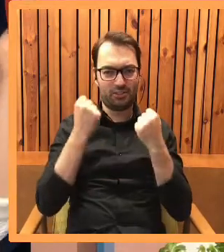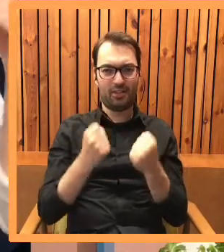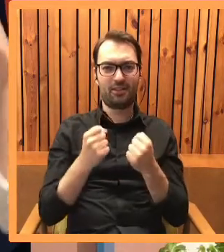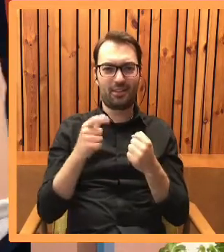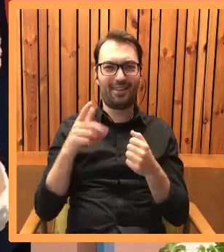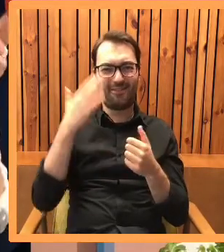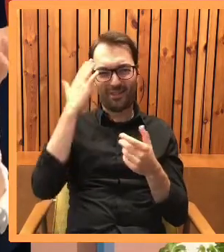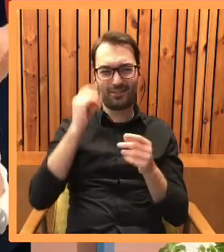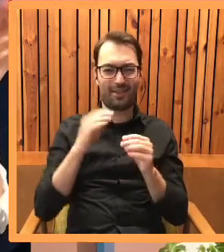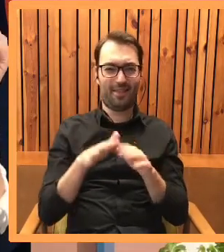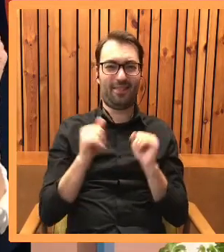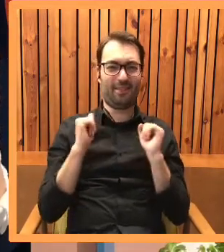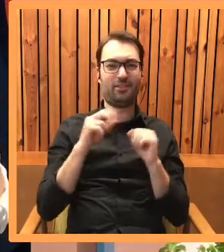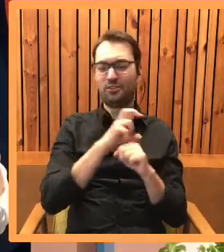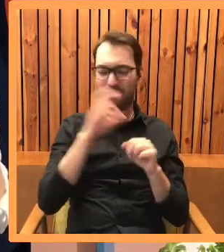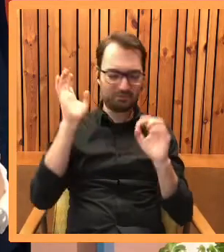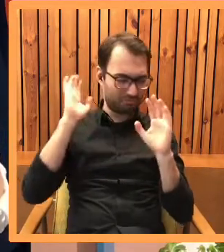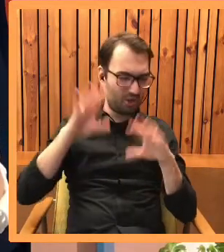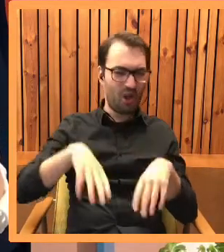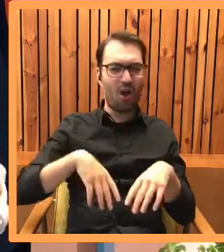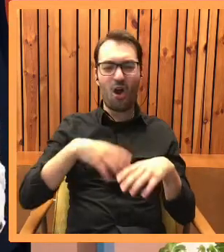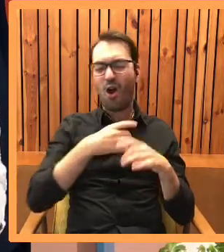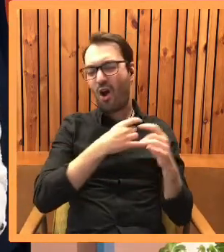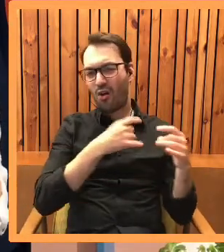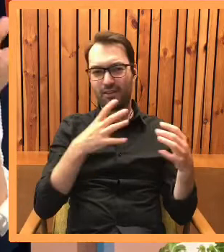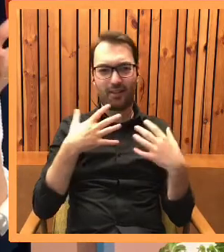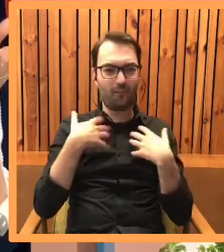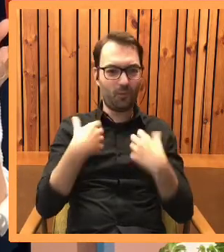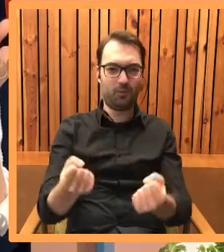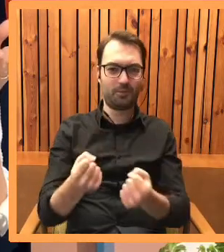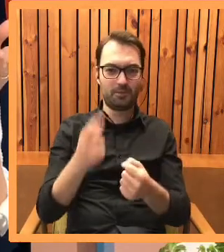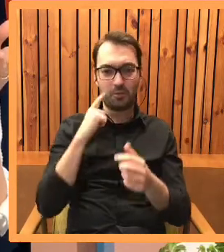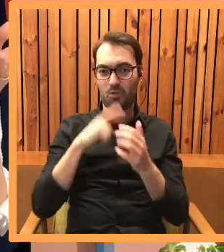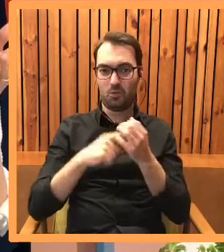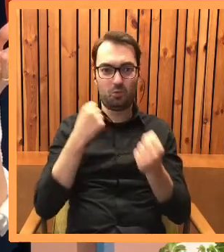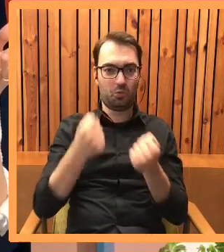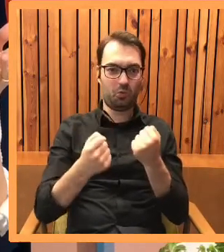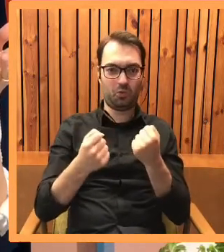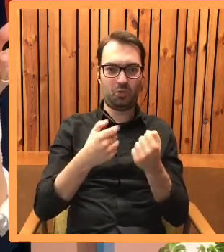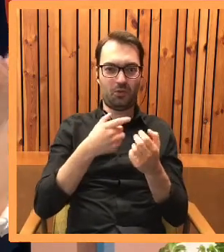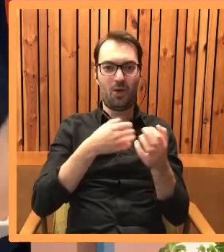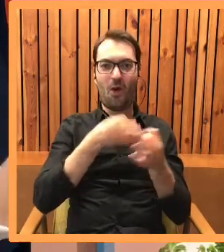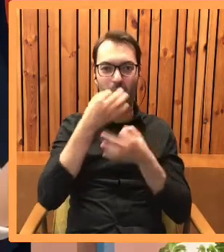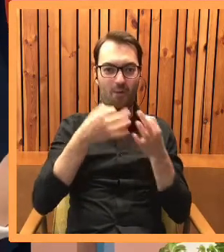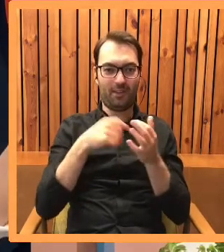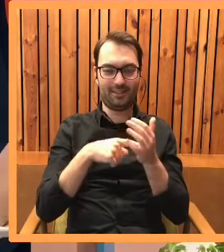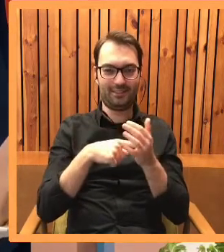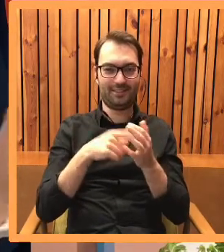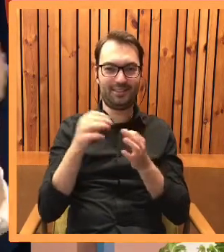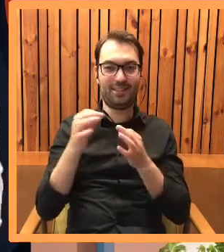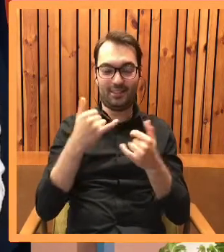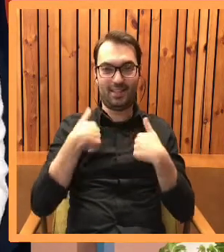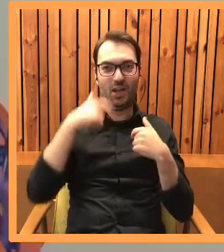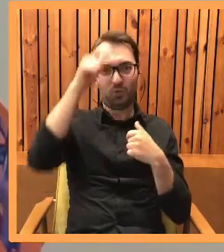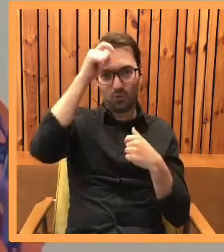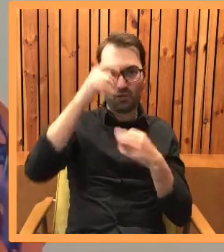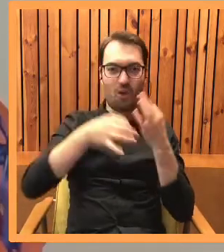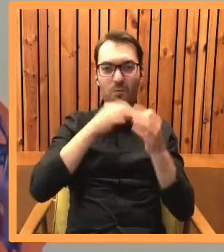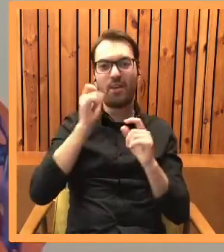początku tak naprawdę wsiąknęłaś we własny pomysł? Bo to nie jest prosto powiedzieć świat z perspektywy kota, będąc człowiekiem.